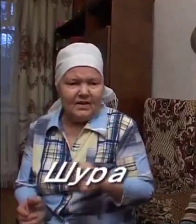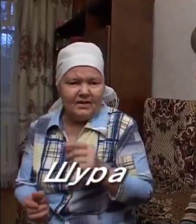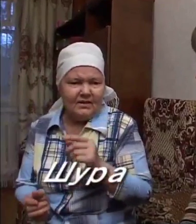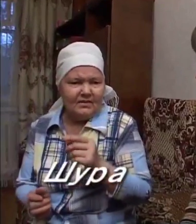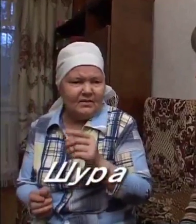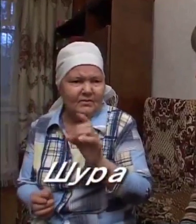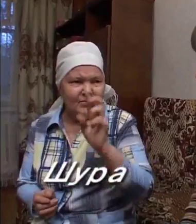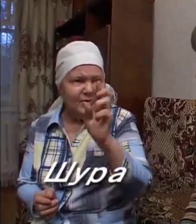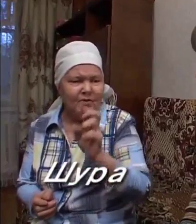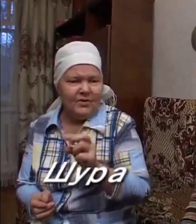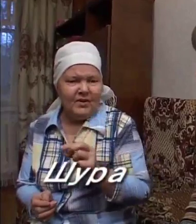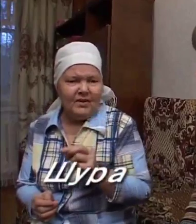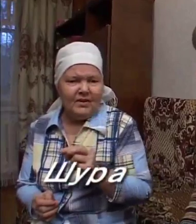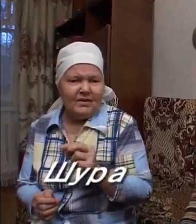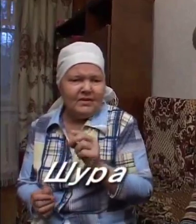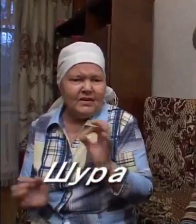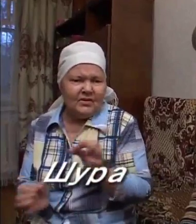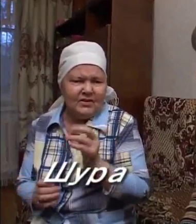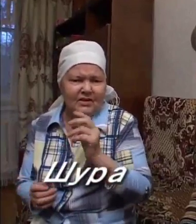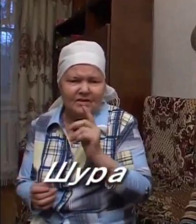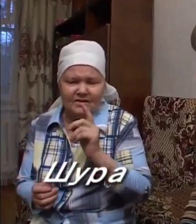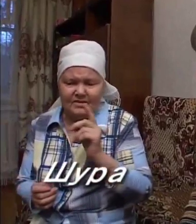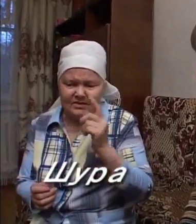Я раньше никогда не верила в Бога.